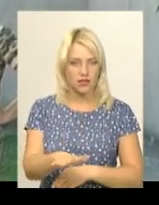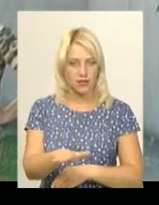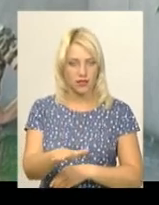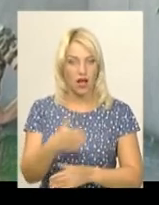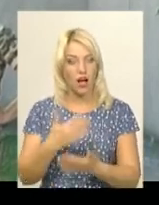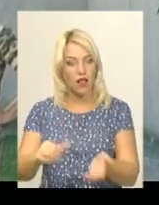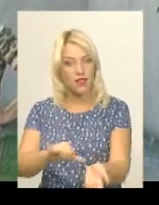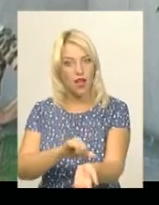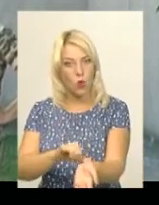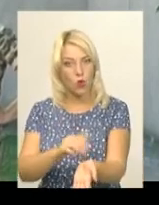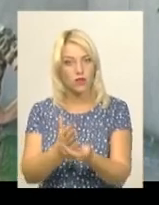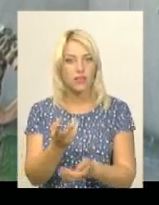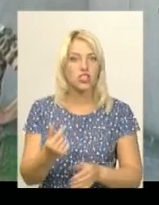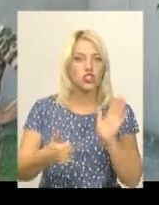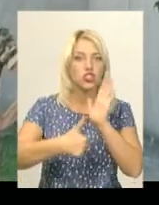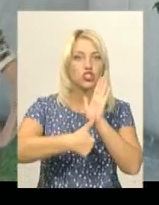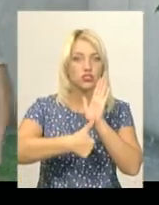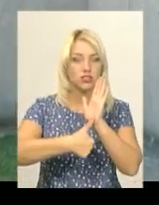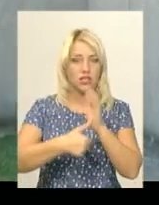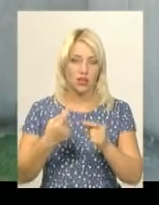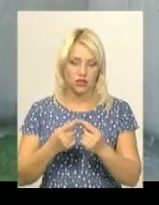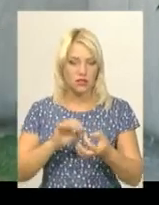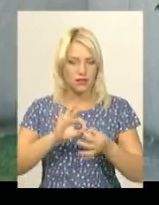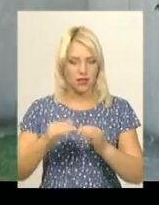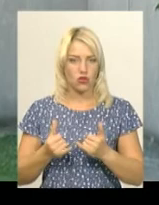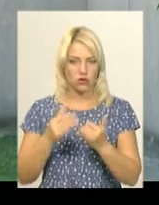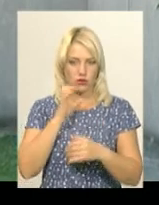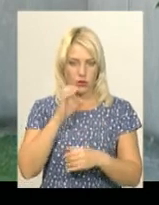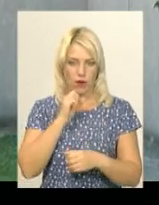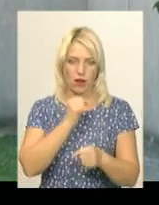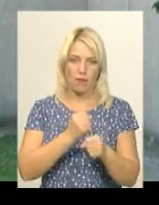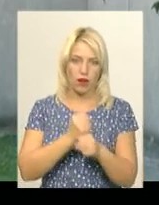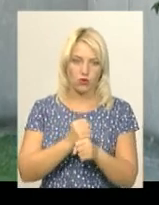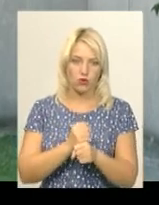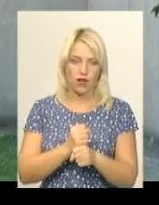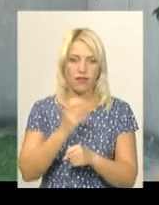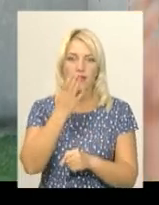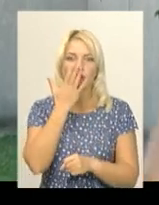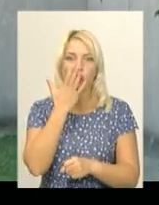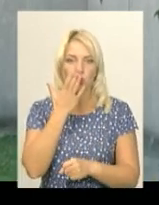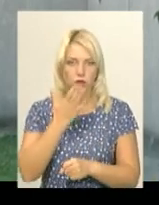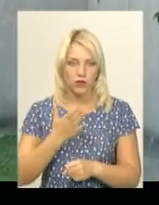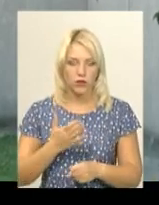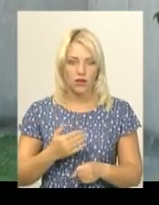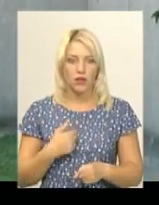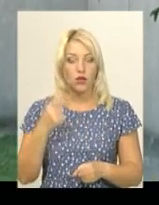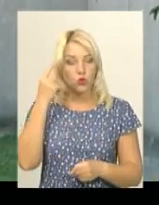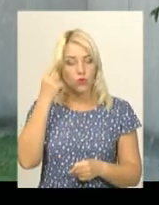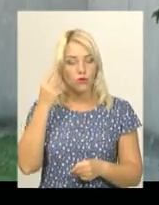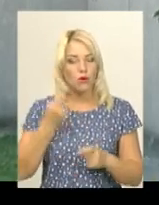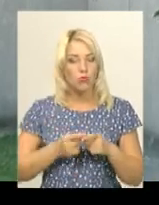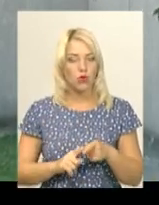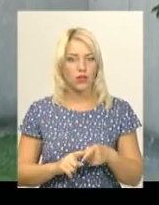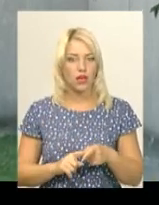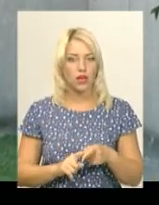наркотиків є 6. Це дуже складно для собаки працювати на нюх, задумуватись про те, що